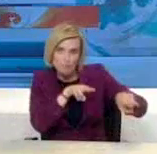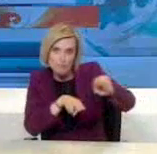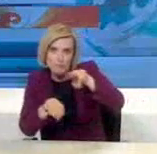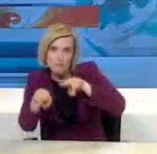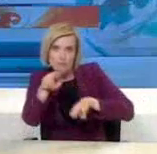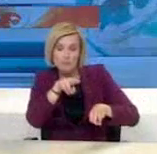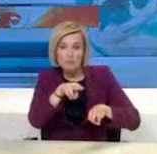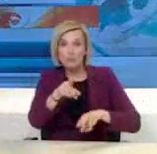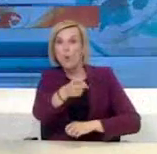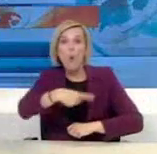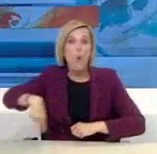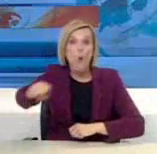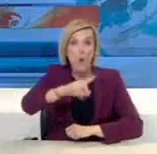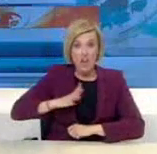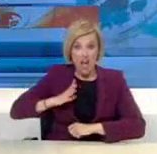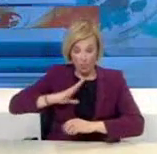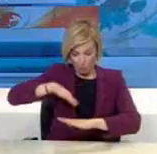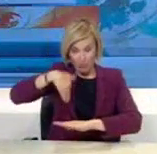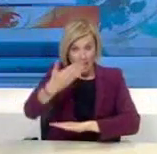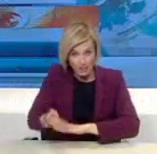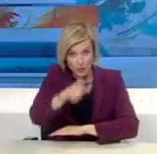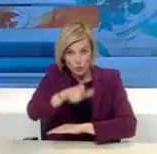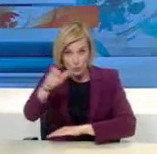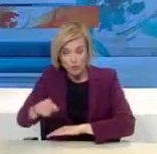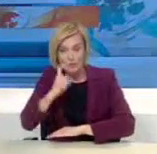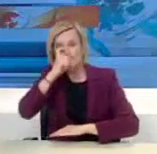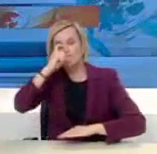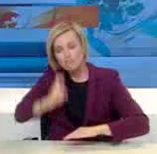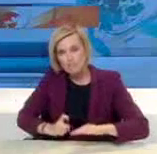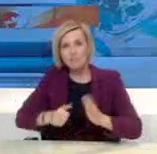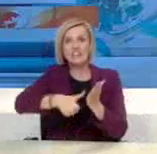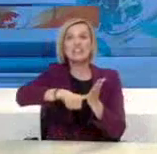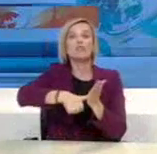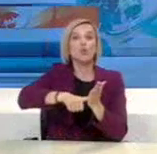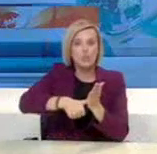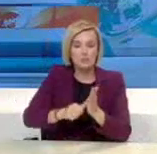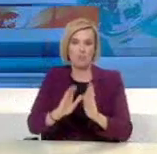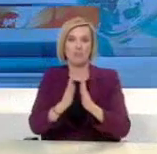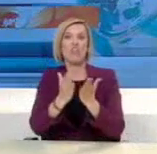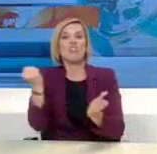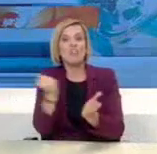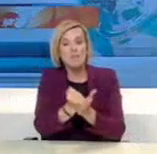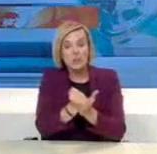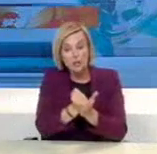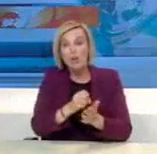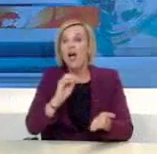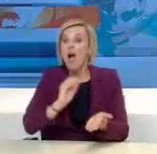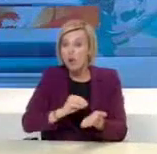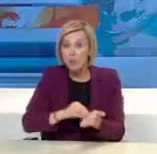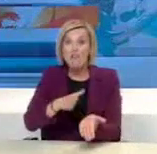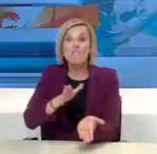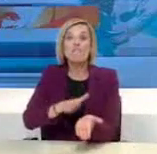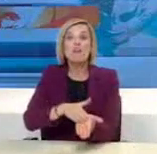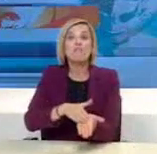φέρουν υποχρεωτικά μαζί τους την αστυνομική τους ταυτότητα ή διαβατήριο, καθώς και την απαραίτητη βεβαίωση